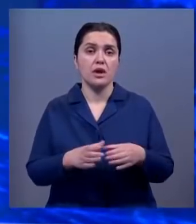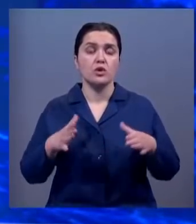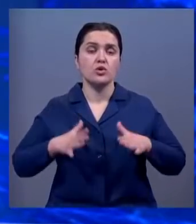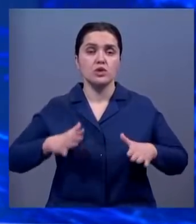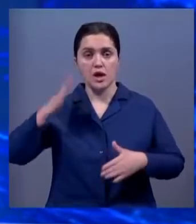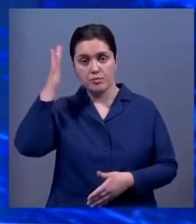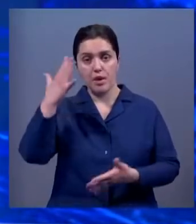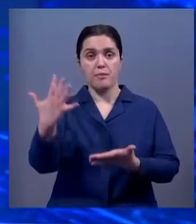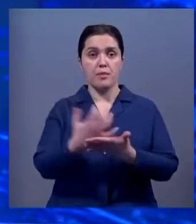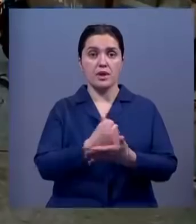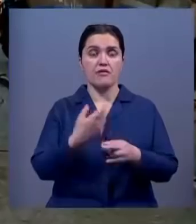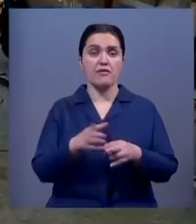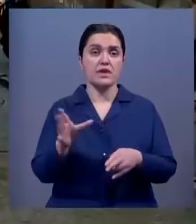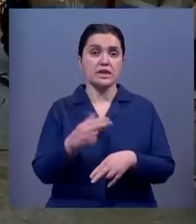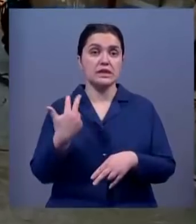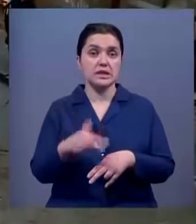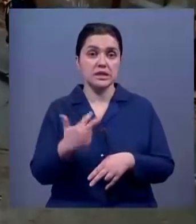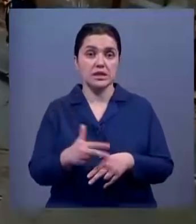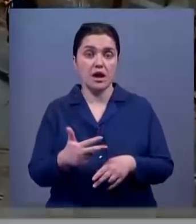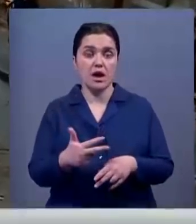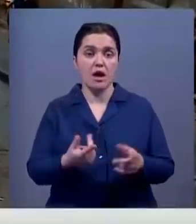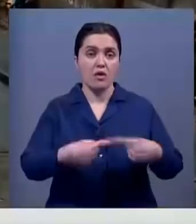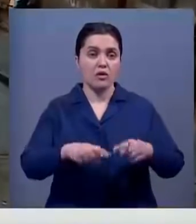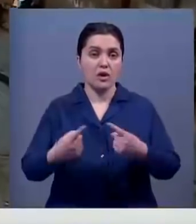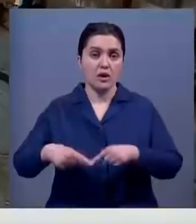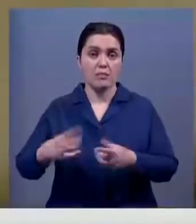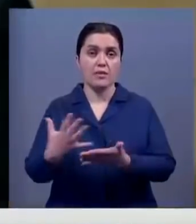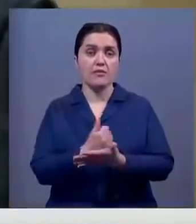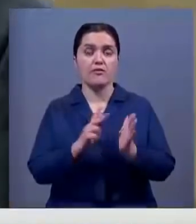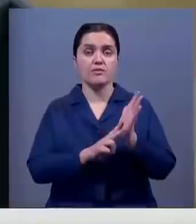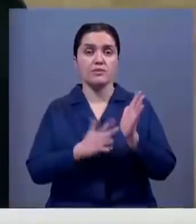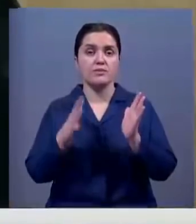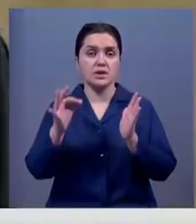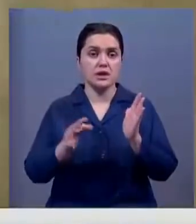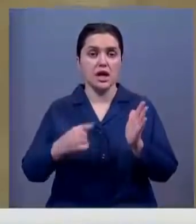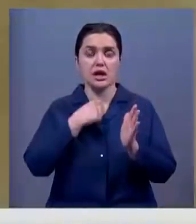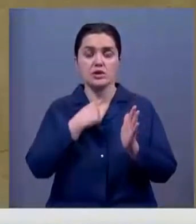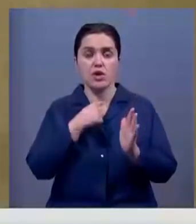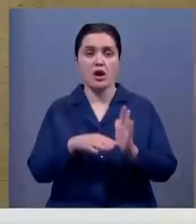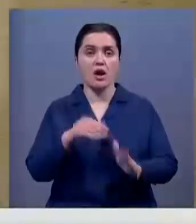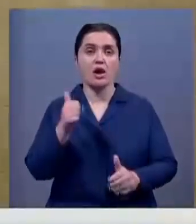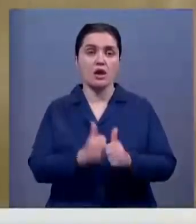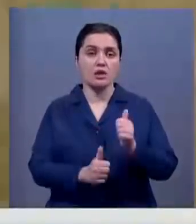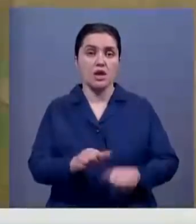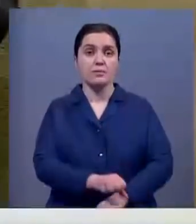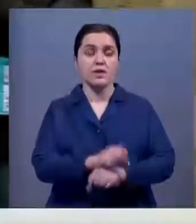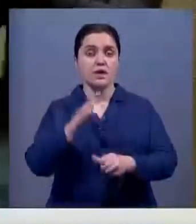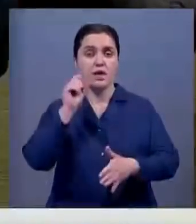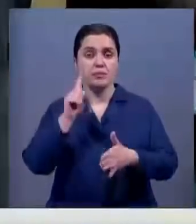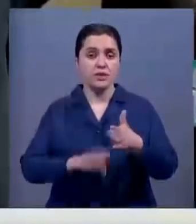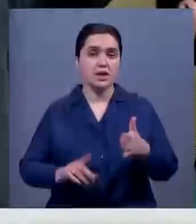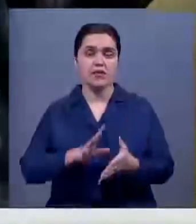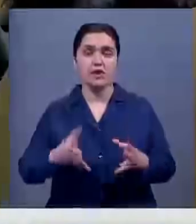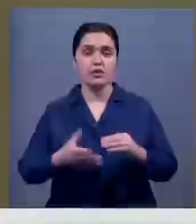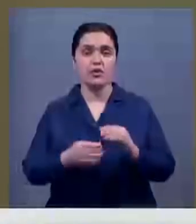«Грузинская мечта» победили во всех 30 округах, набрав более 85% голосов каждый. Оппозиция,